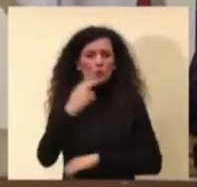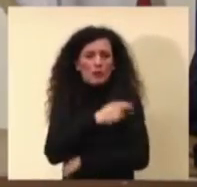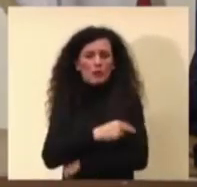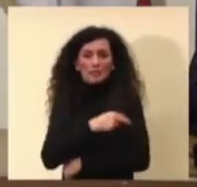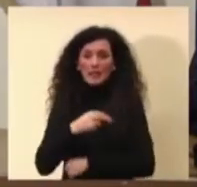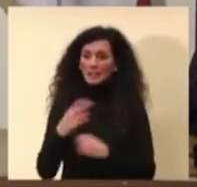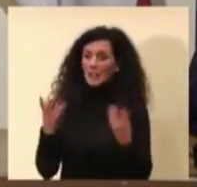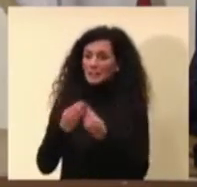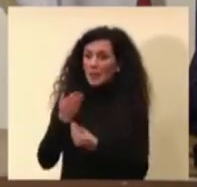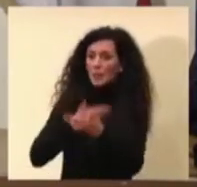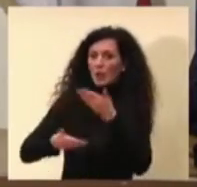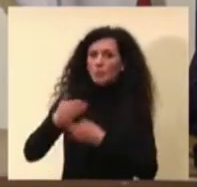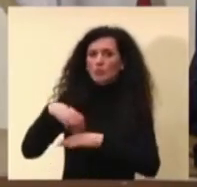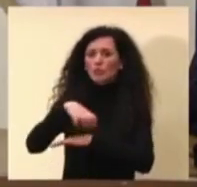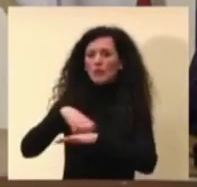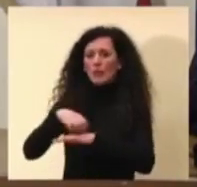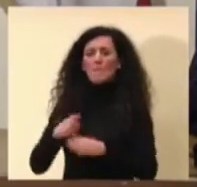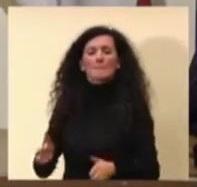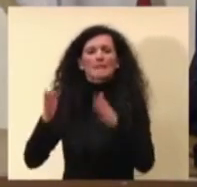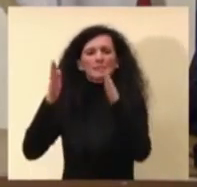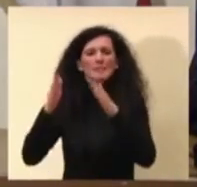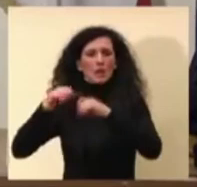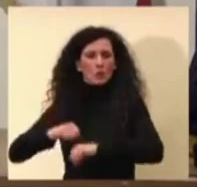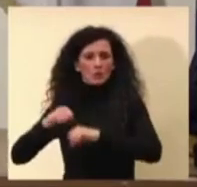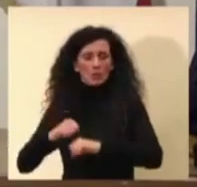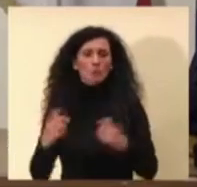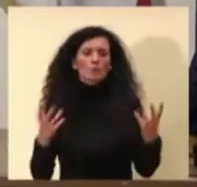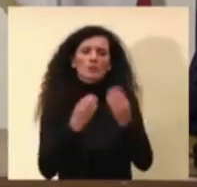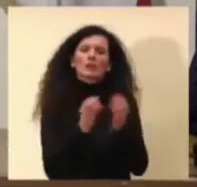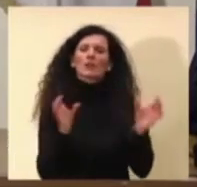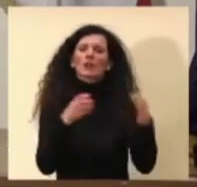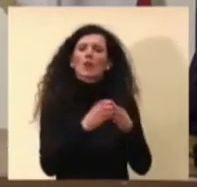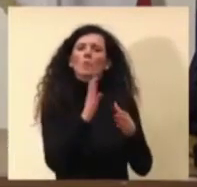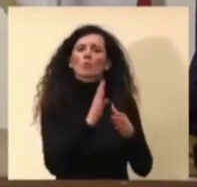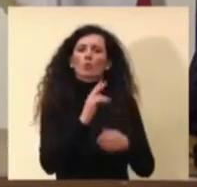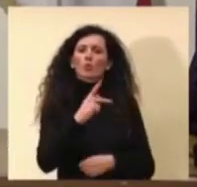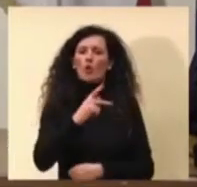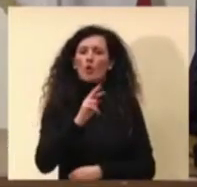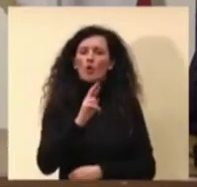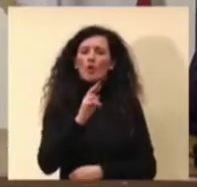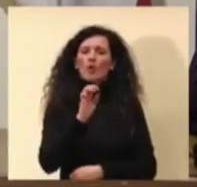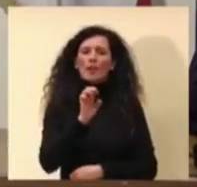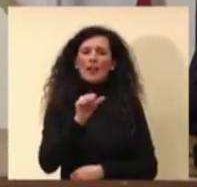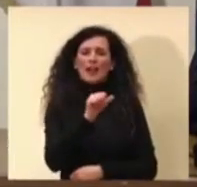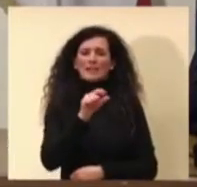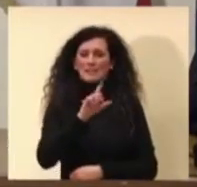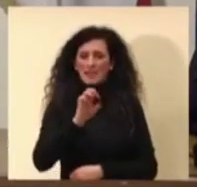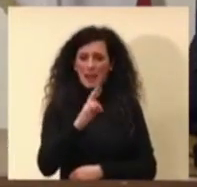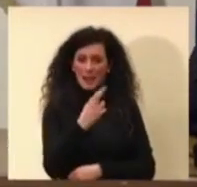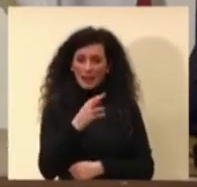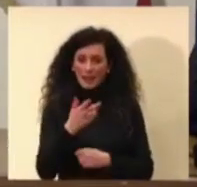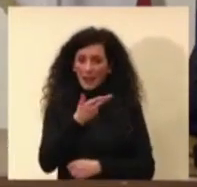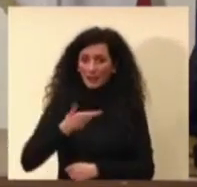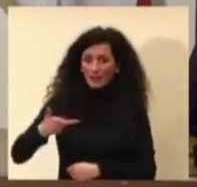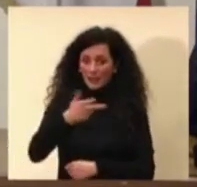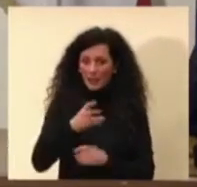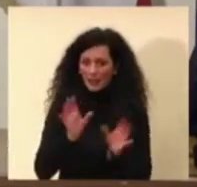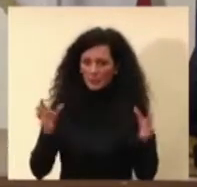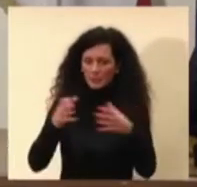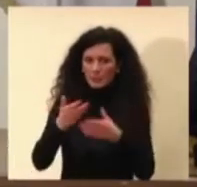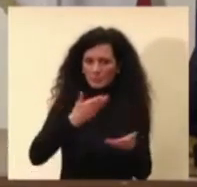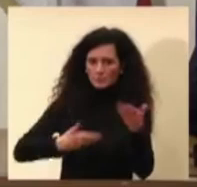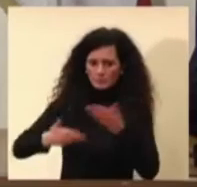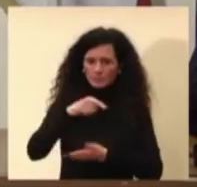e la Fondazione Bruno Kessler e naturalmente tutte le regioni che hanno partecipato che ci ha mostrato